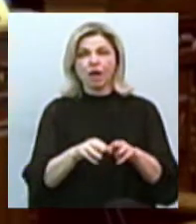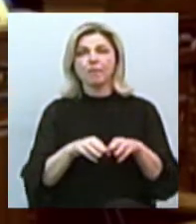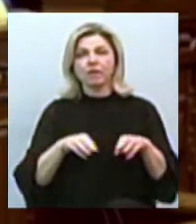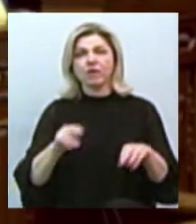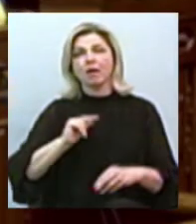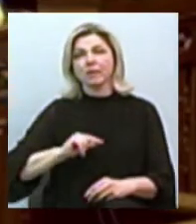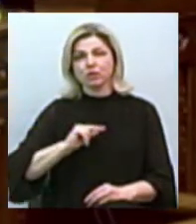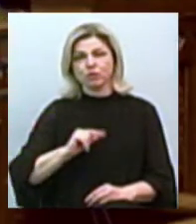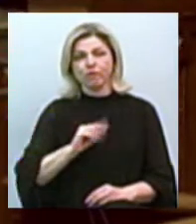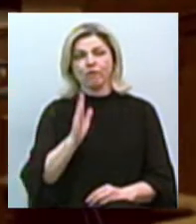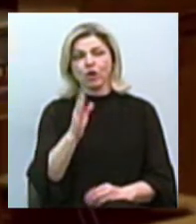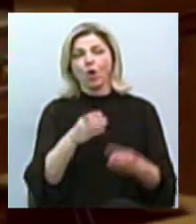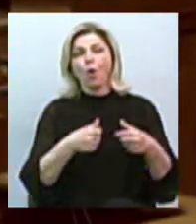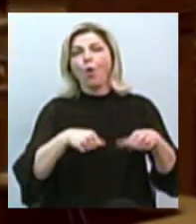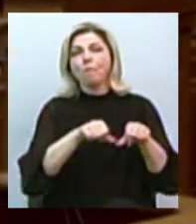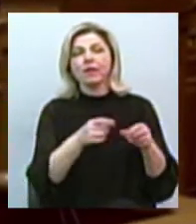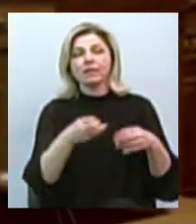працюватимуть в комітетах.